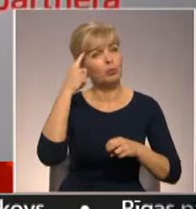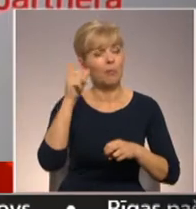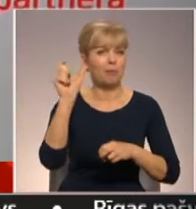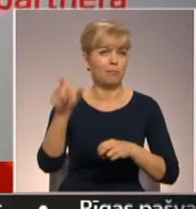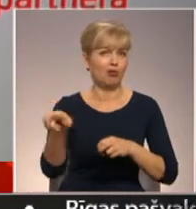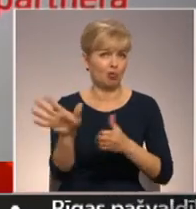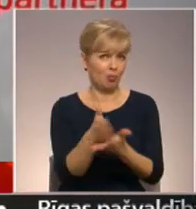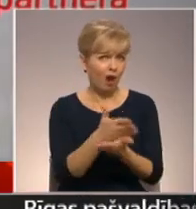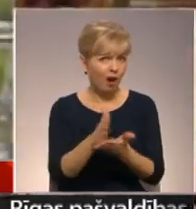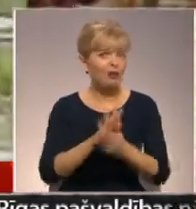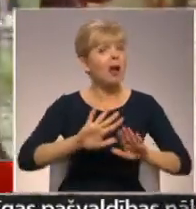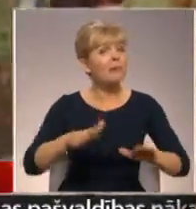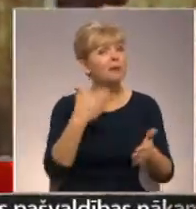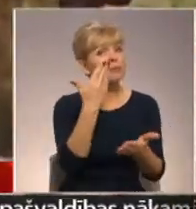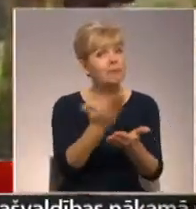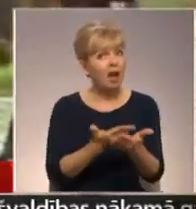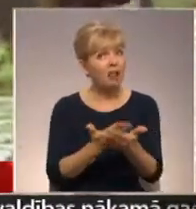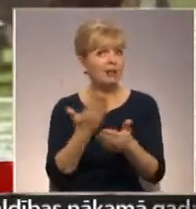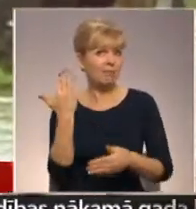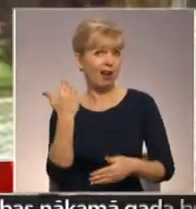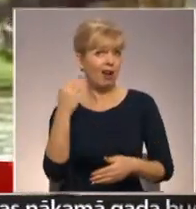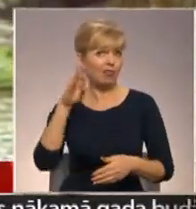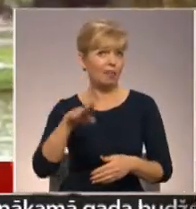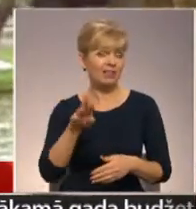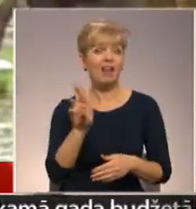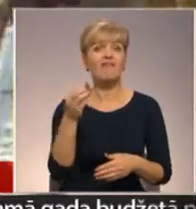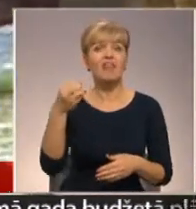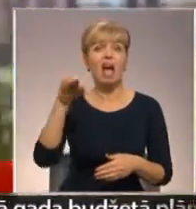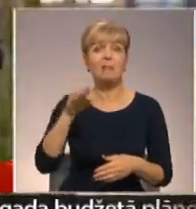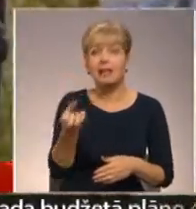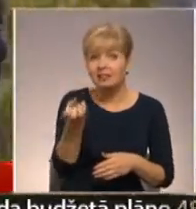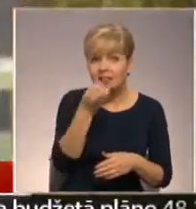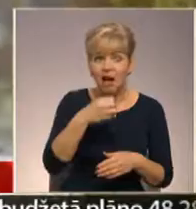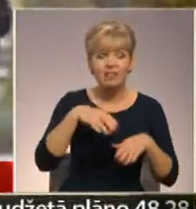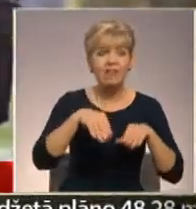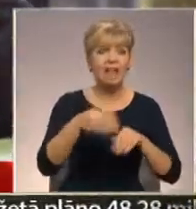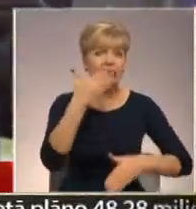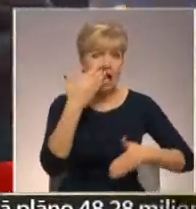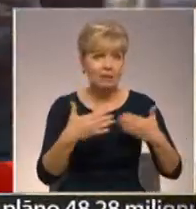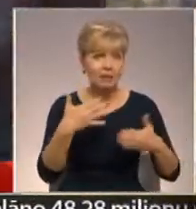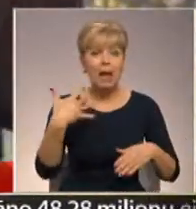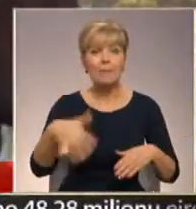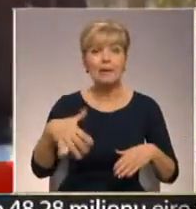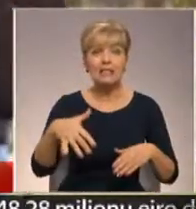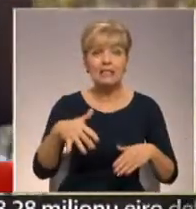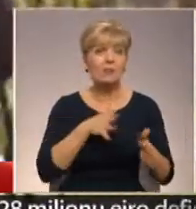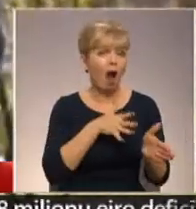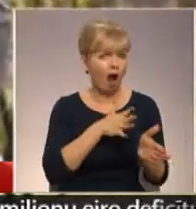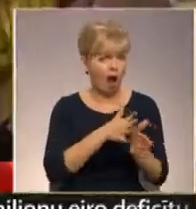veiktais eksperiments. 50 garām gājie redzēja speciāli sarīkot konfliktu un tikai astoņi iesaistījās.